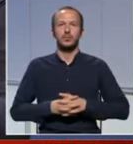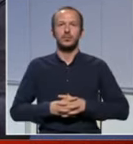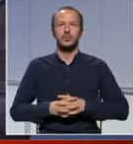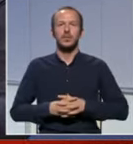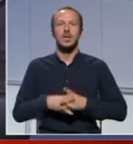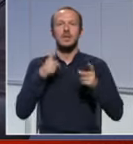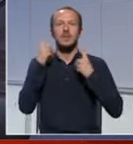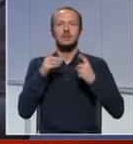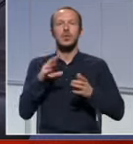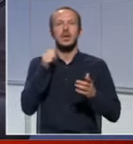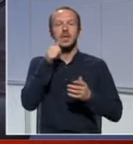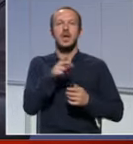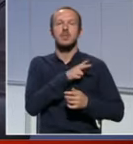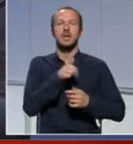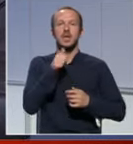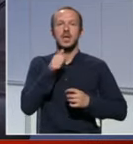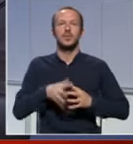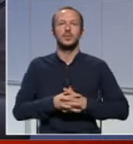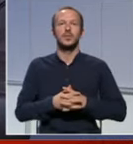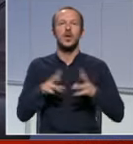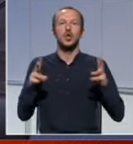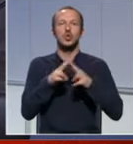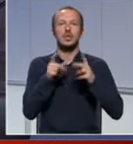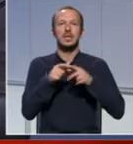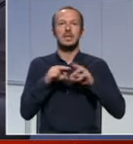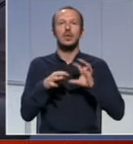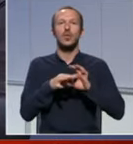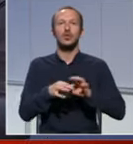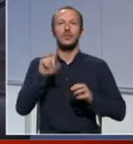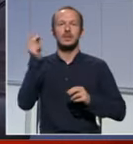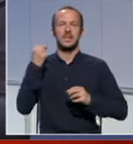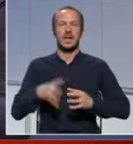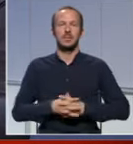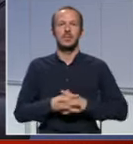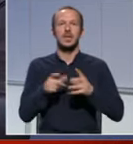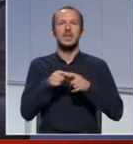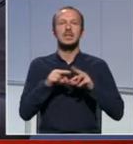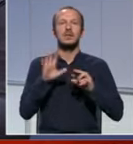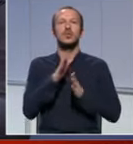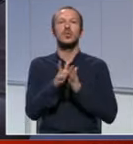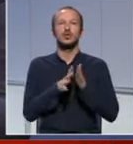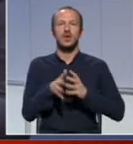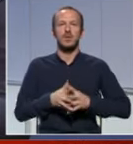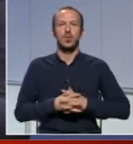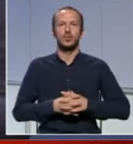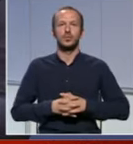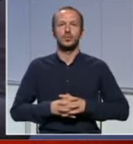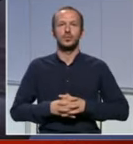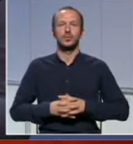Mislim da ćemo tog dana imati susret sa rukovodstvom Republike Srpske, sa njima ćemo da razgovaramo o svemu.